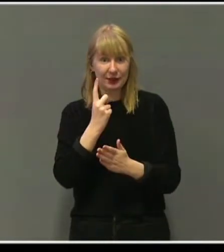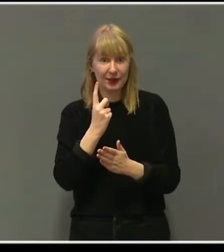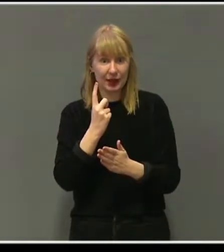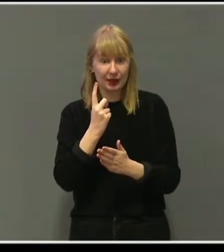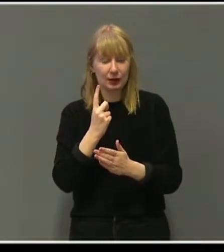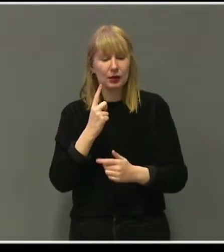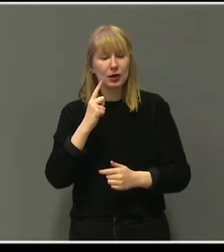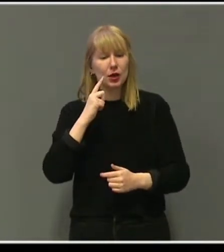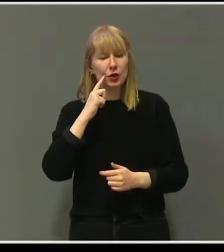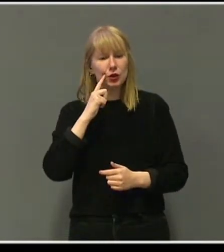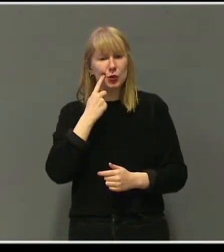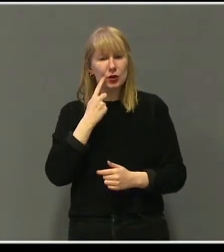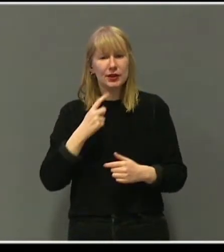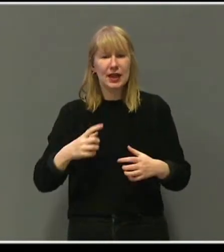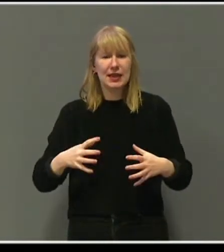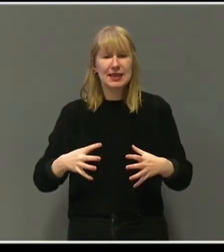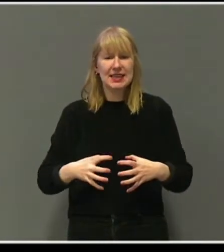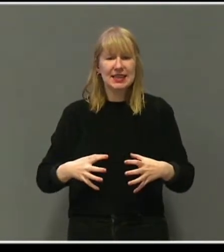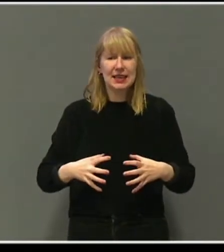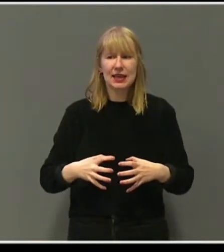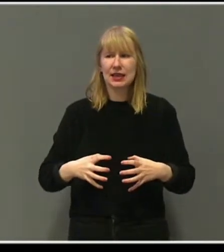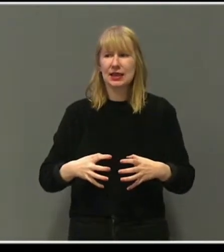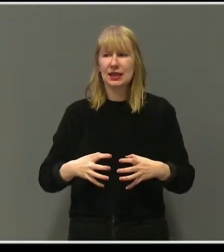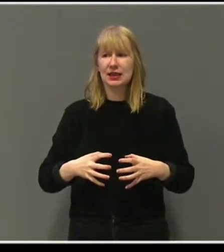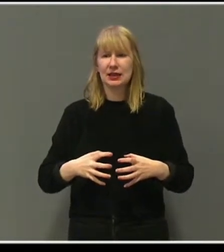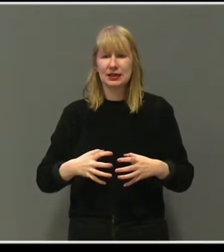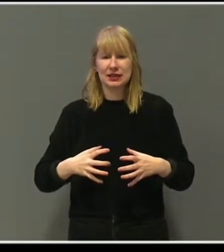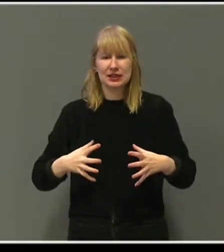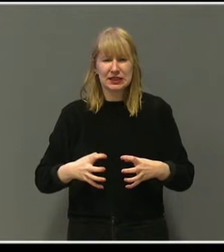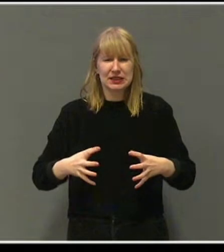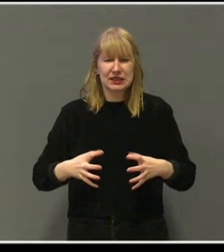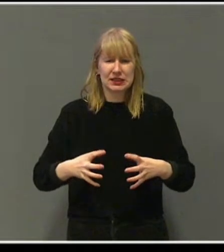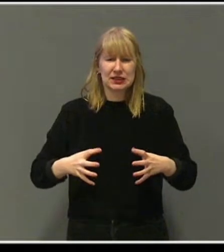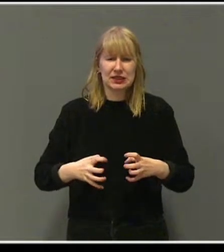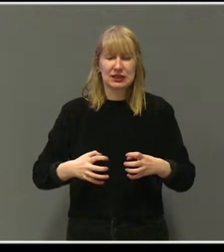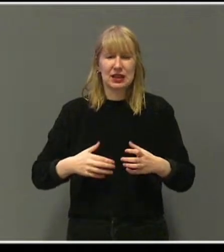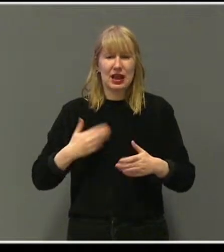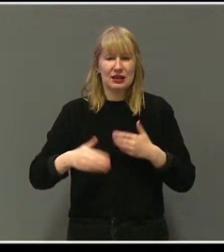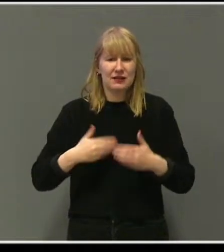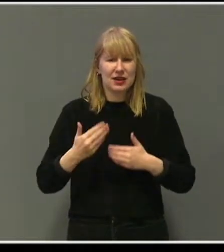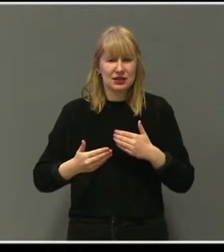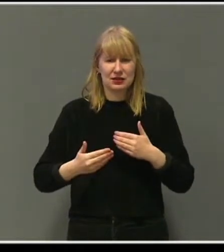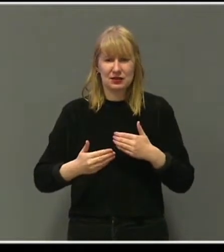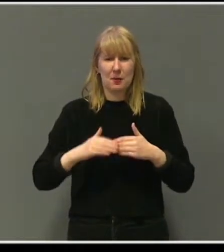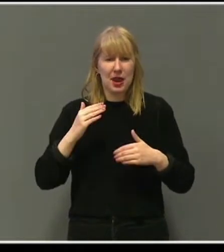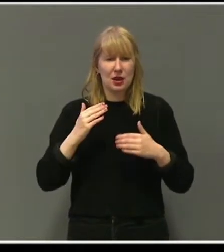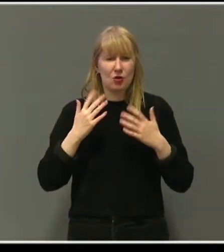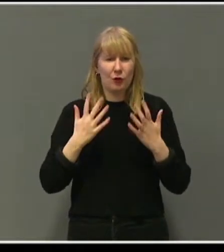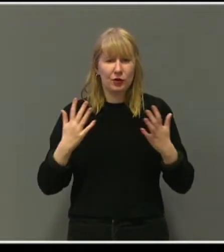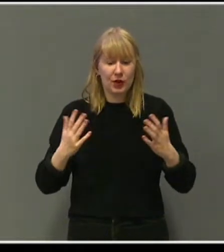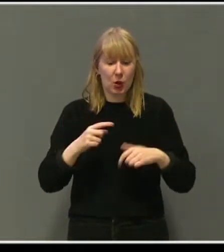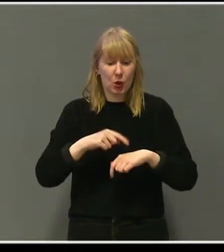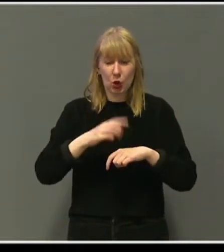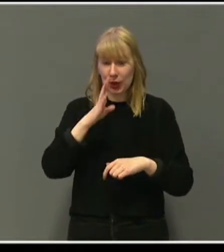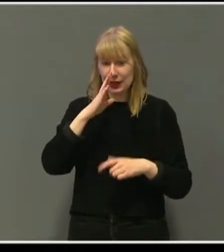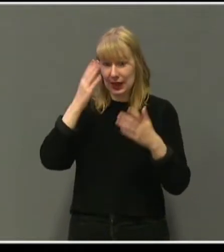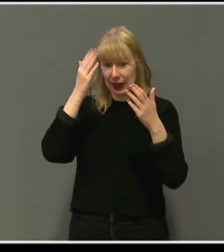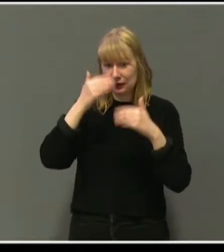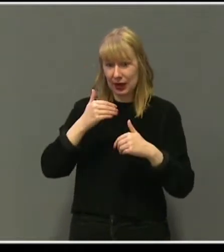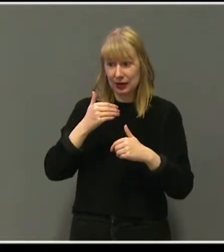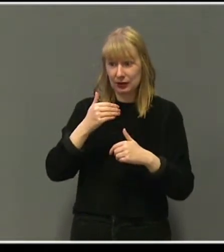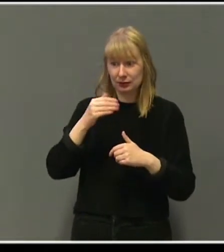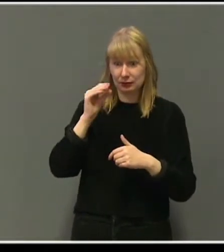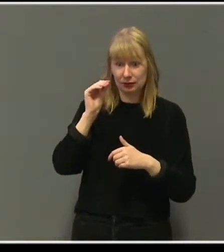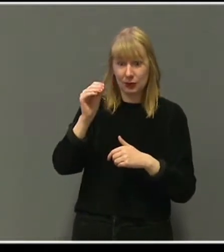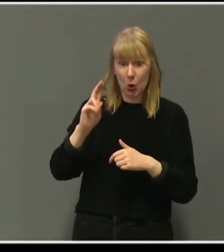Trude fikk rier. Utover ettermiddagen ble de sterkere, de ble hyppigere. Klokka ni om kvelden ringte vi